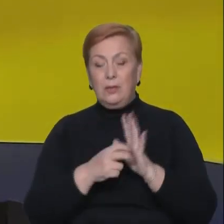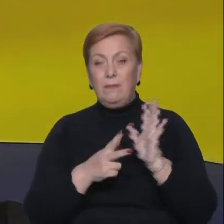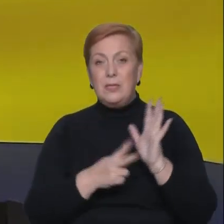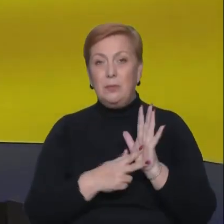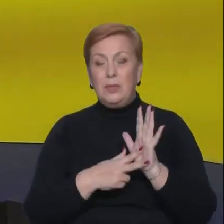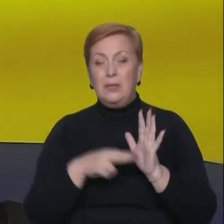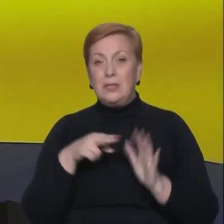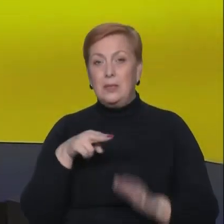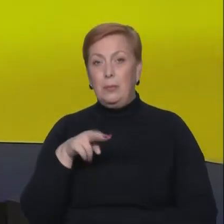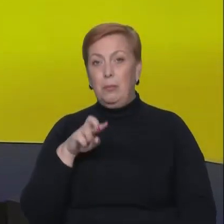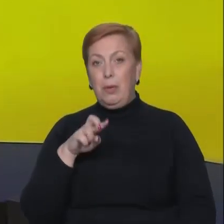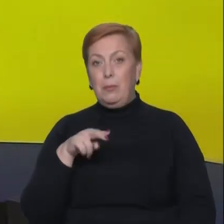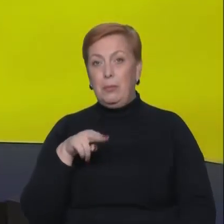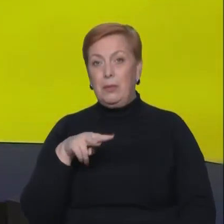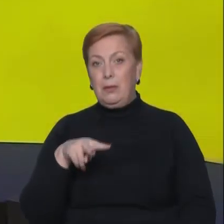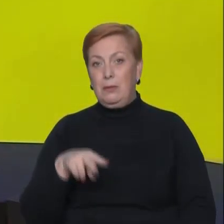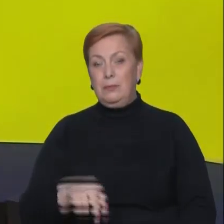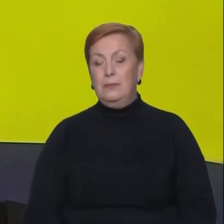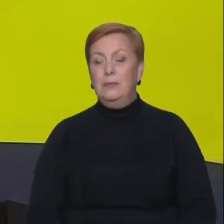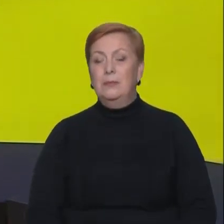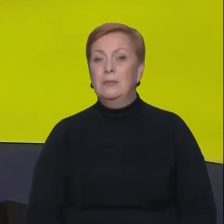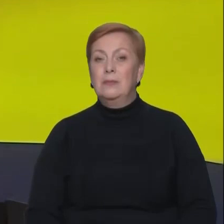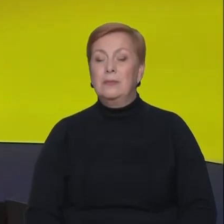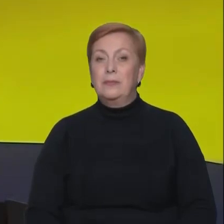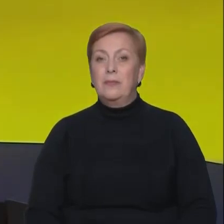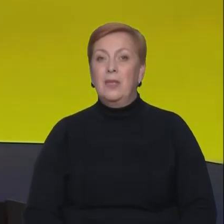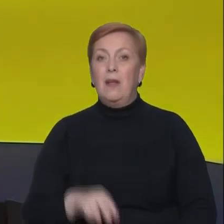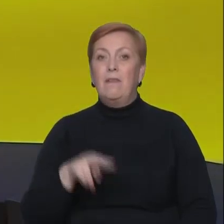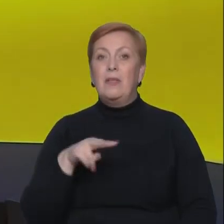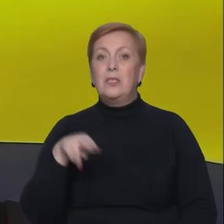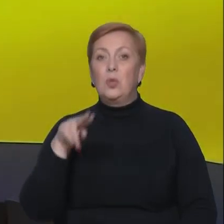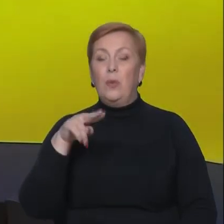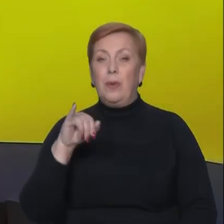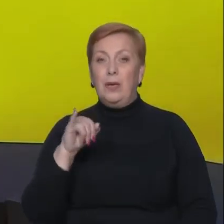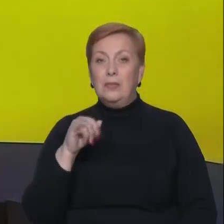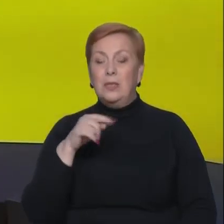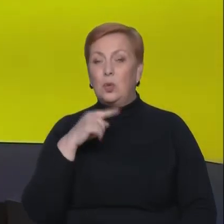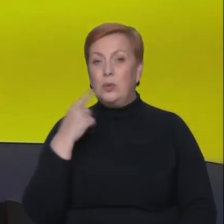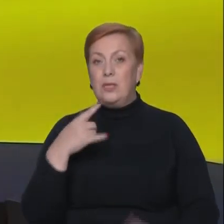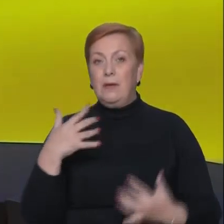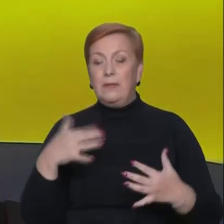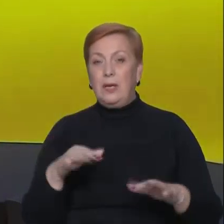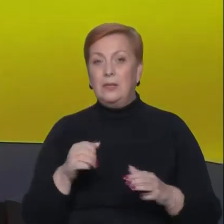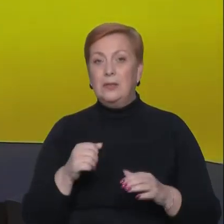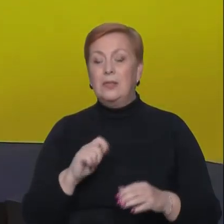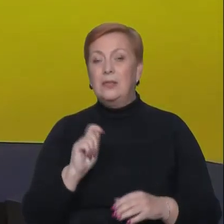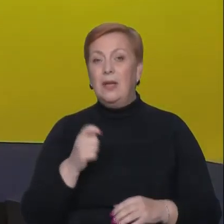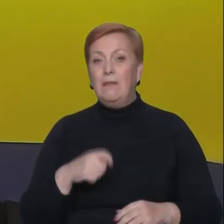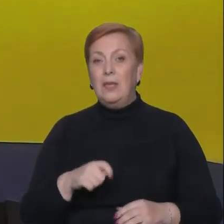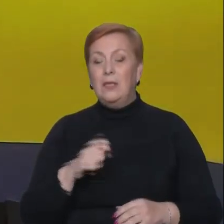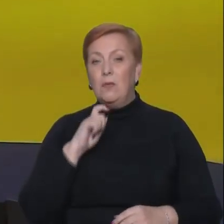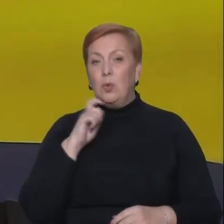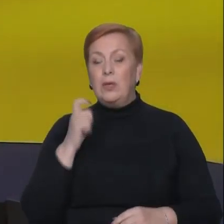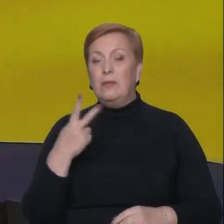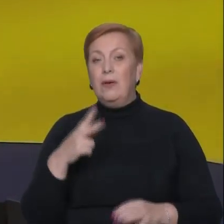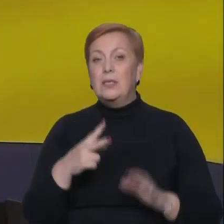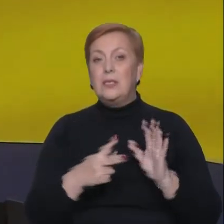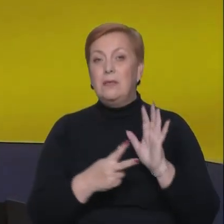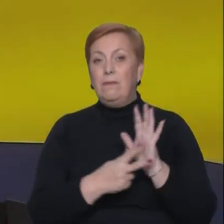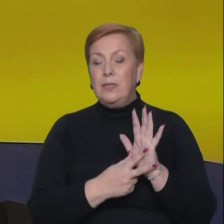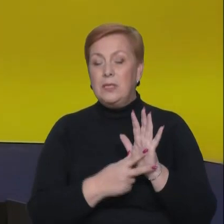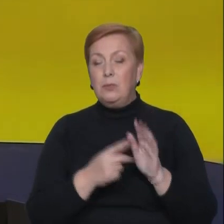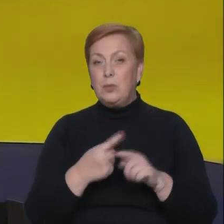безпілотників. У листопаді Росія втратила на війні в Україні 28